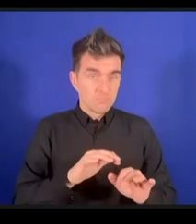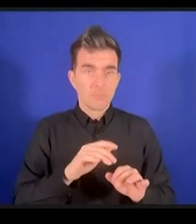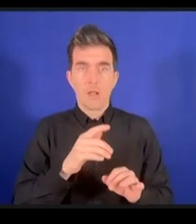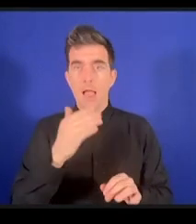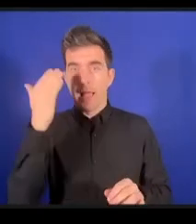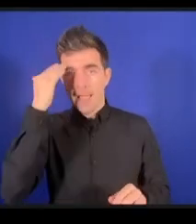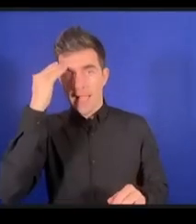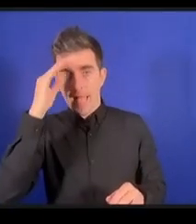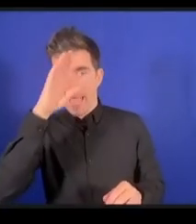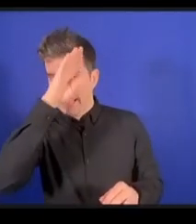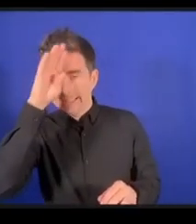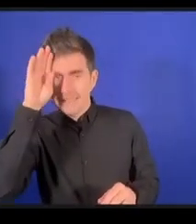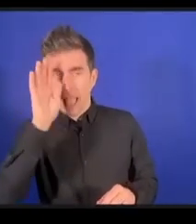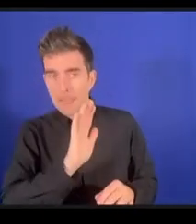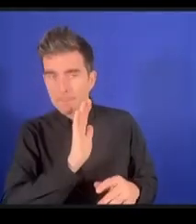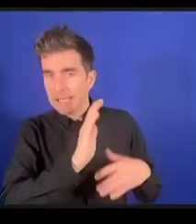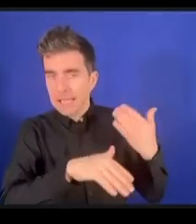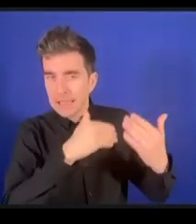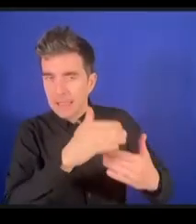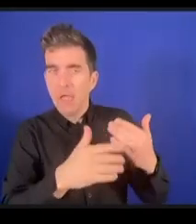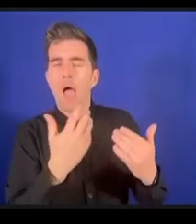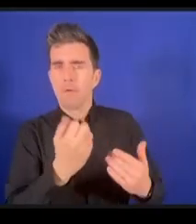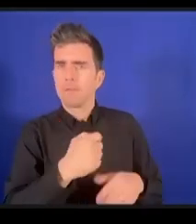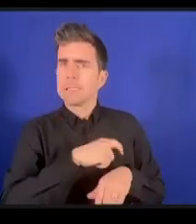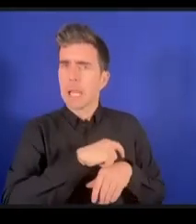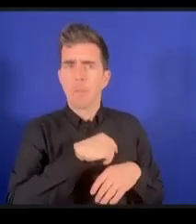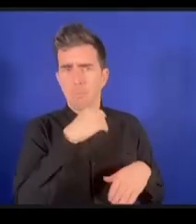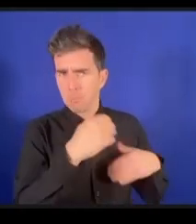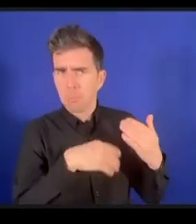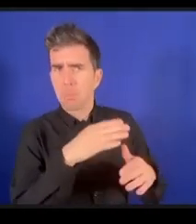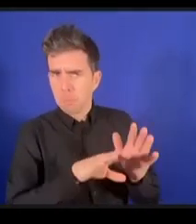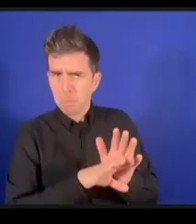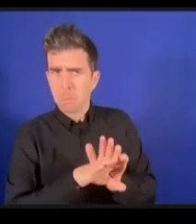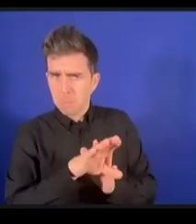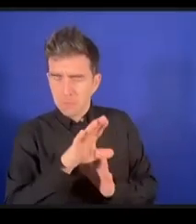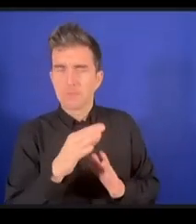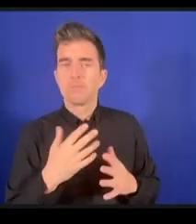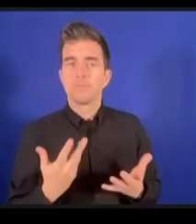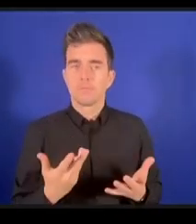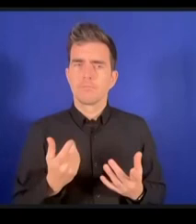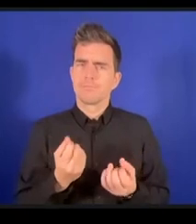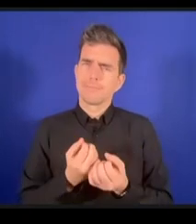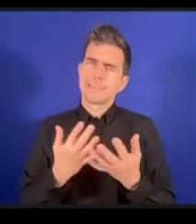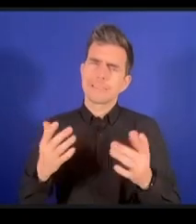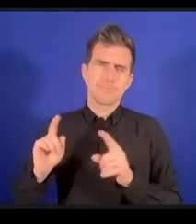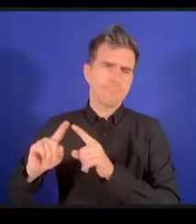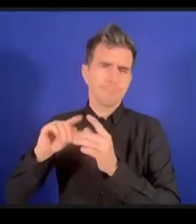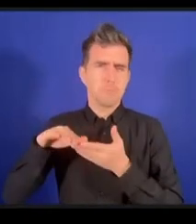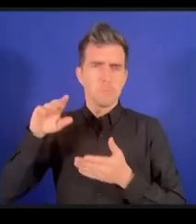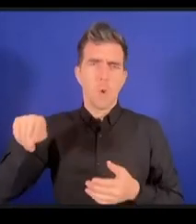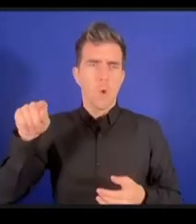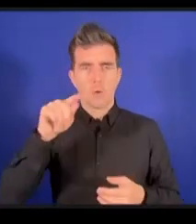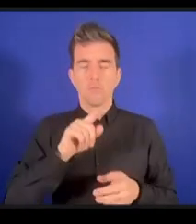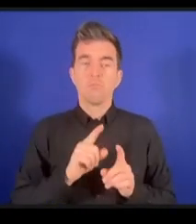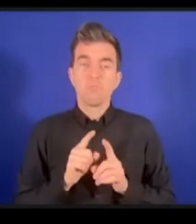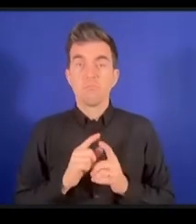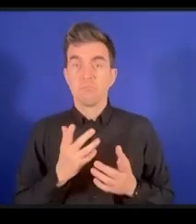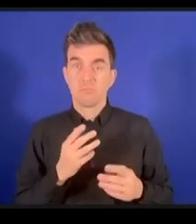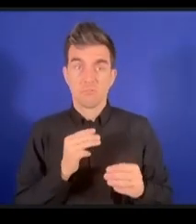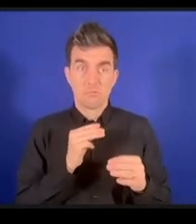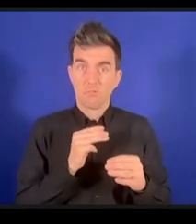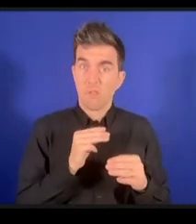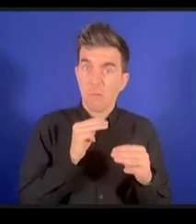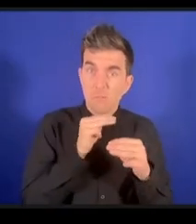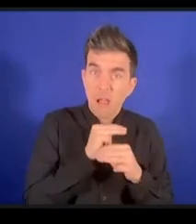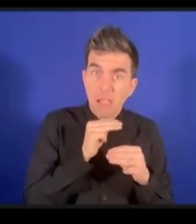simplement les maths qui étaient au départ mais bon l'académie Kahn justement c'est un exemple demander